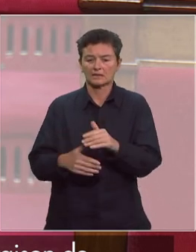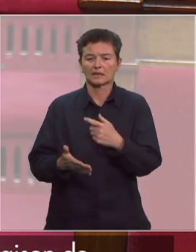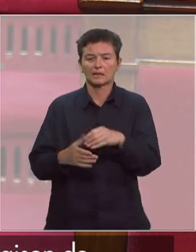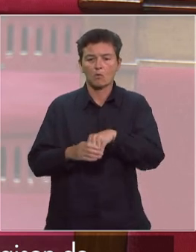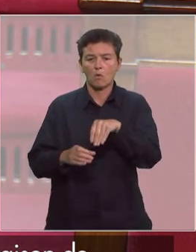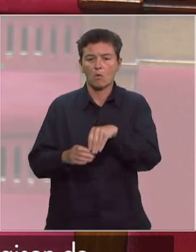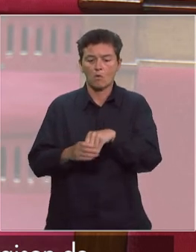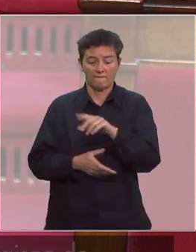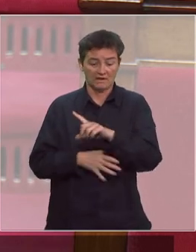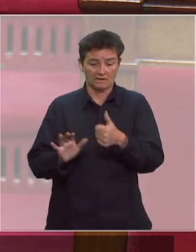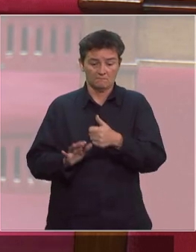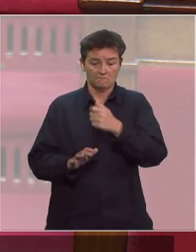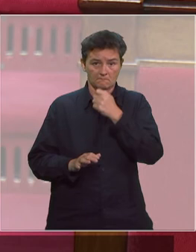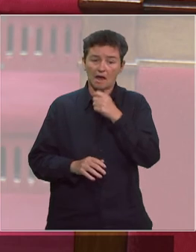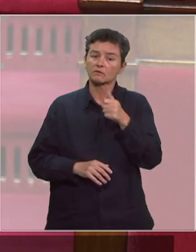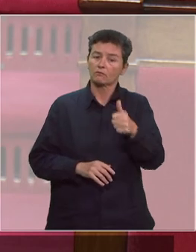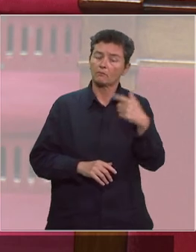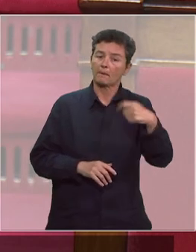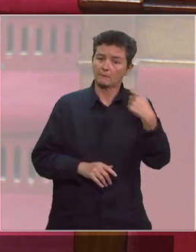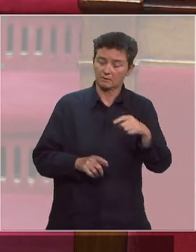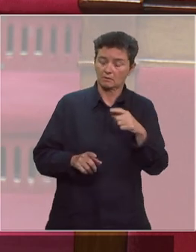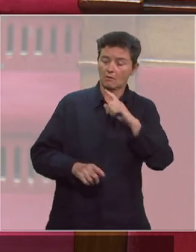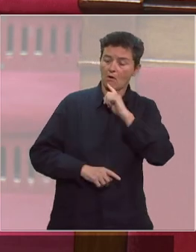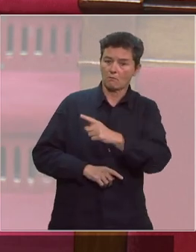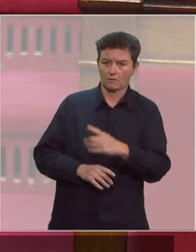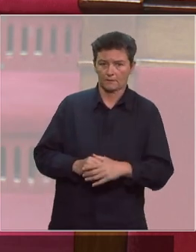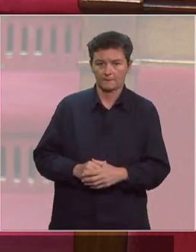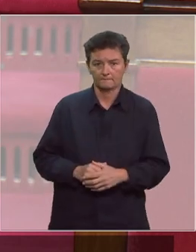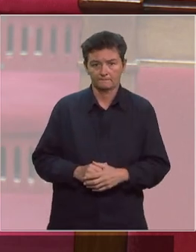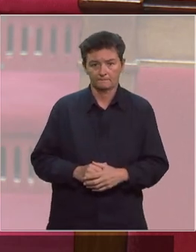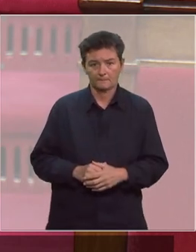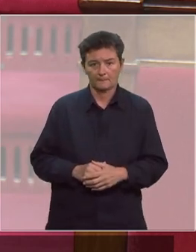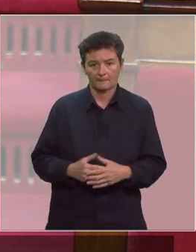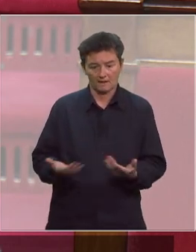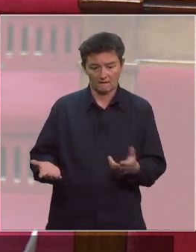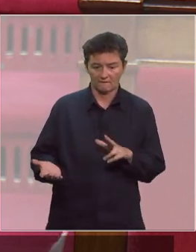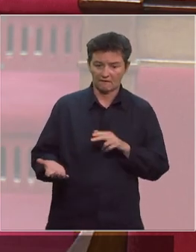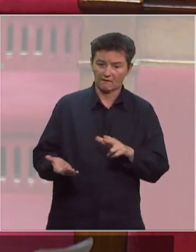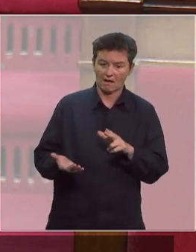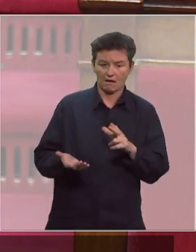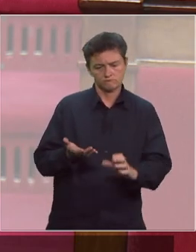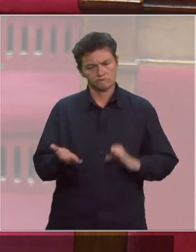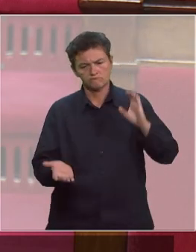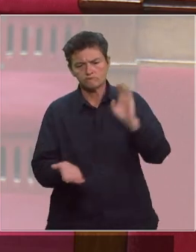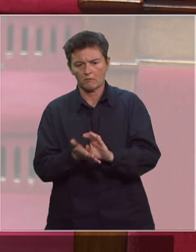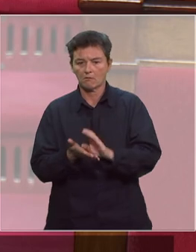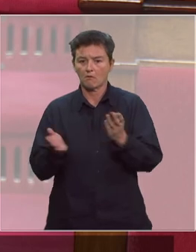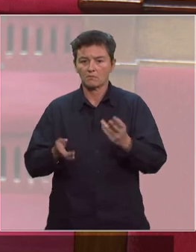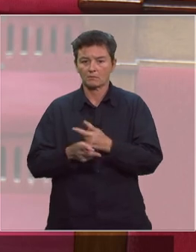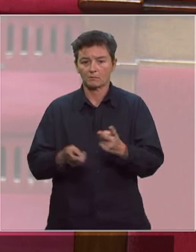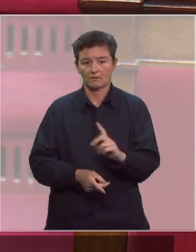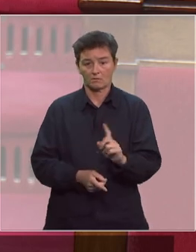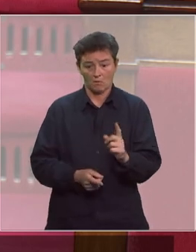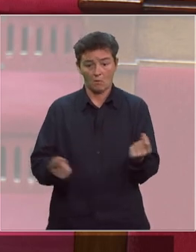commandée par vous-même et par le président de la République. Loin d'envisager un plan massif d'investissement dans l'hôpital public, ce